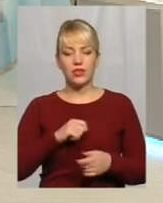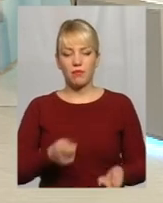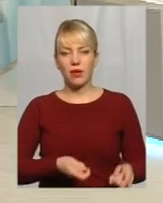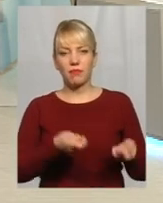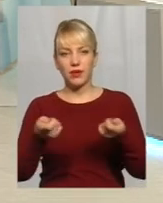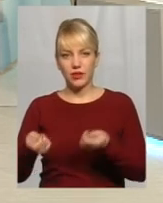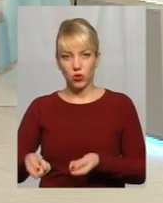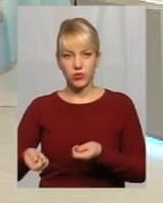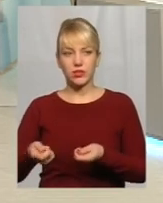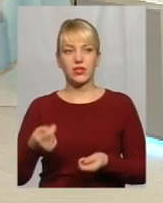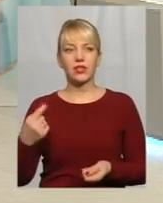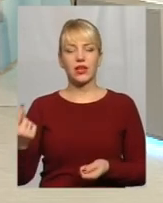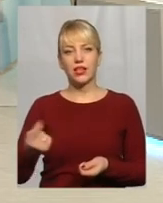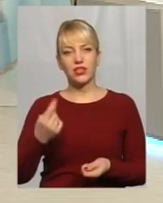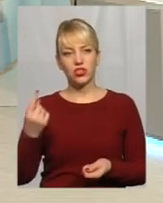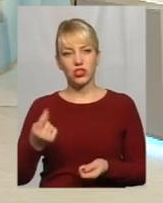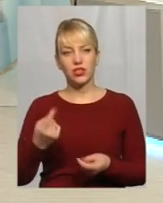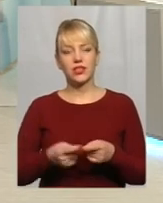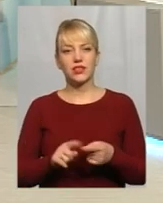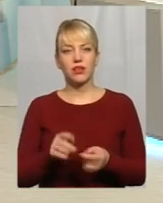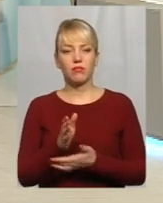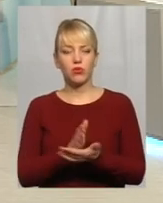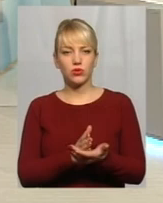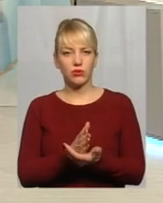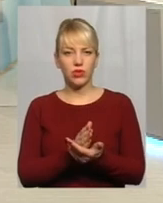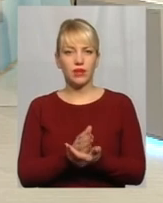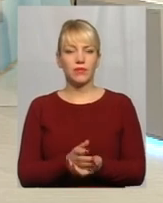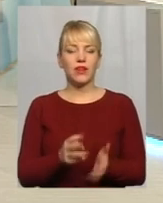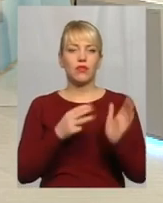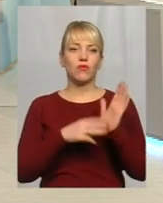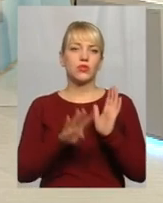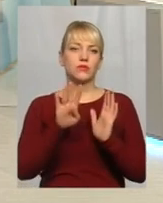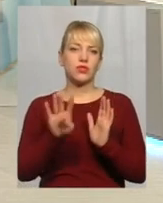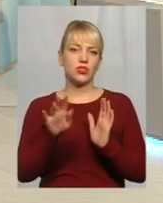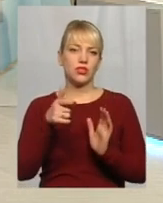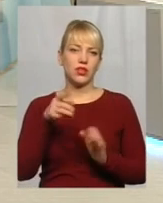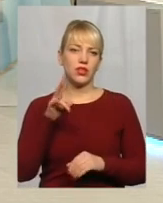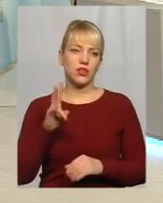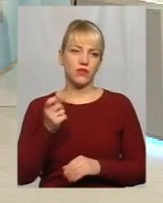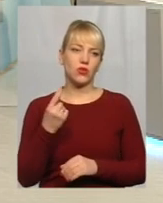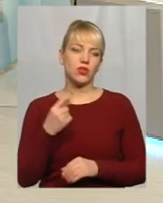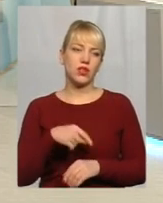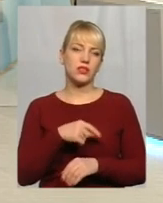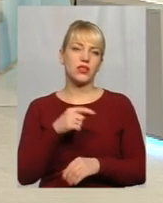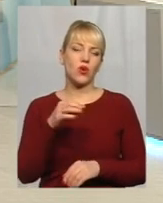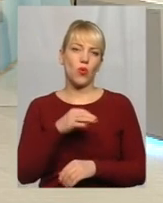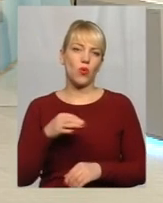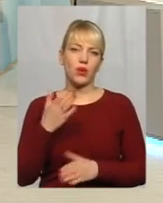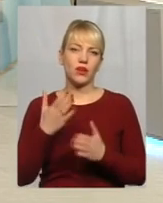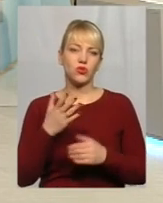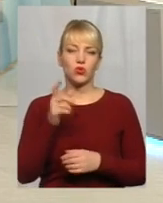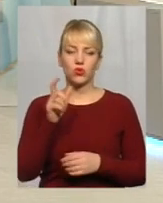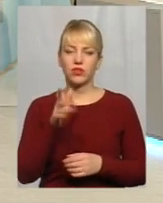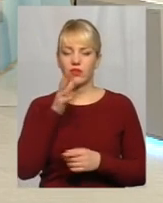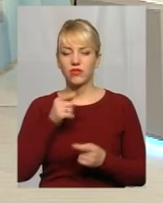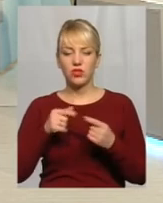на перевірку лічильника, то ця послуга коштує 84 гривні 11 копійок А якщо людина вчасно